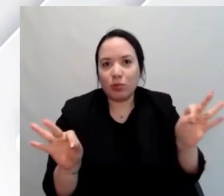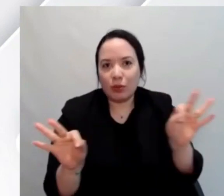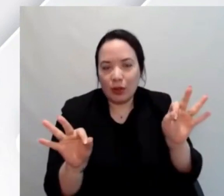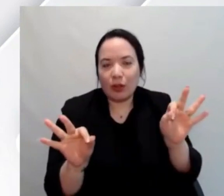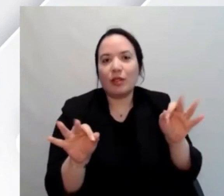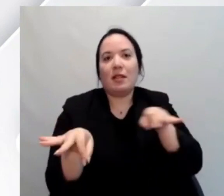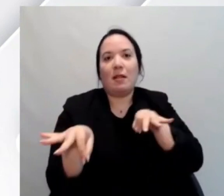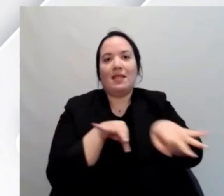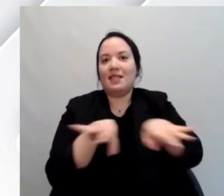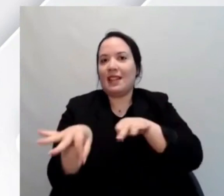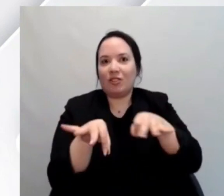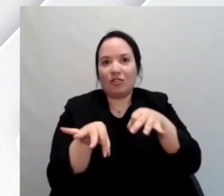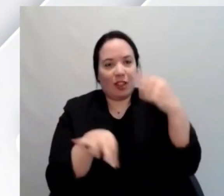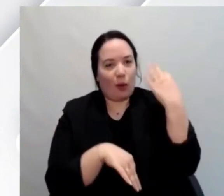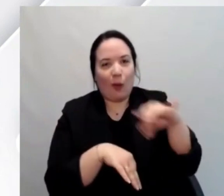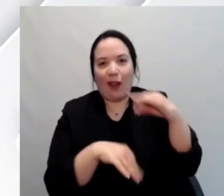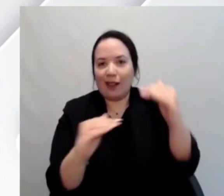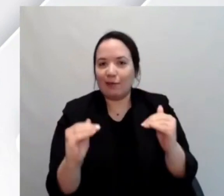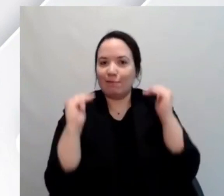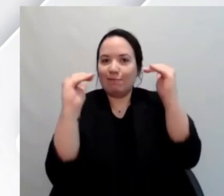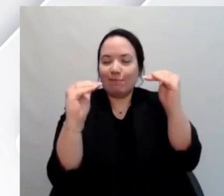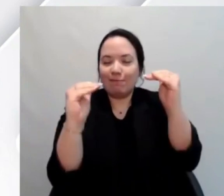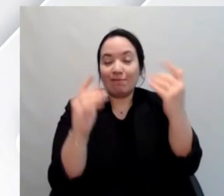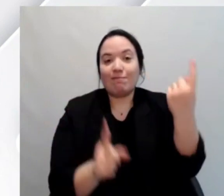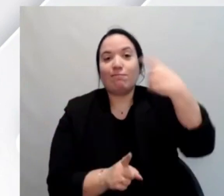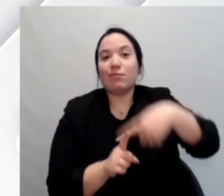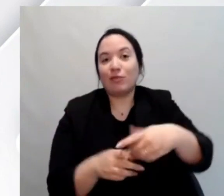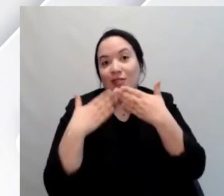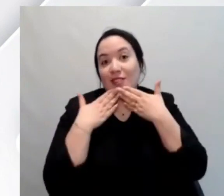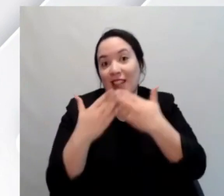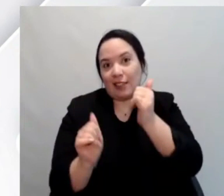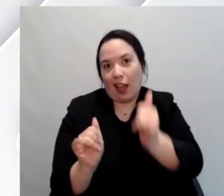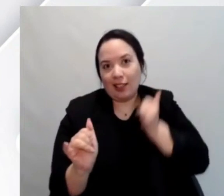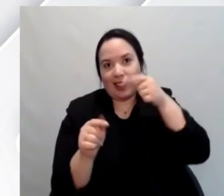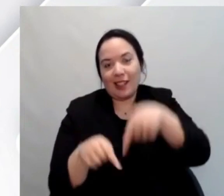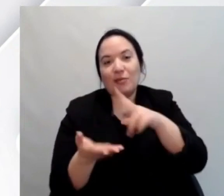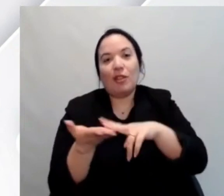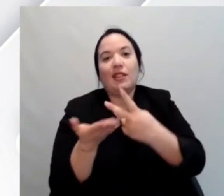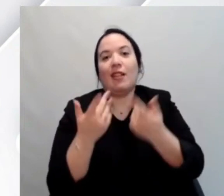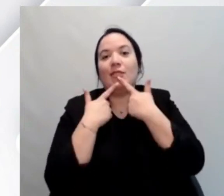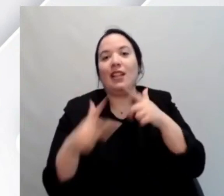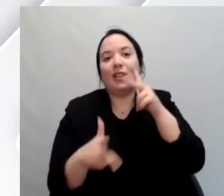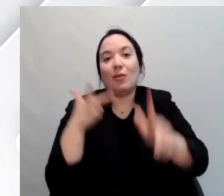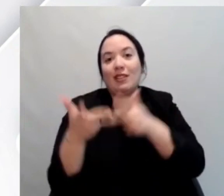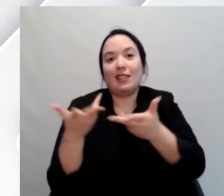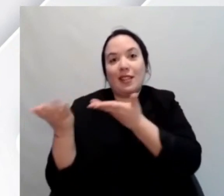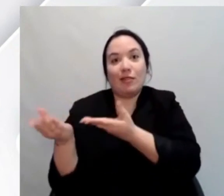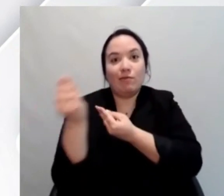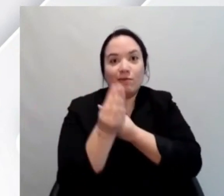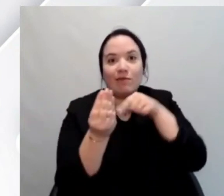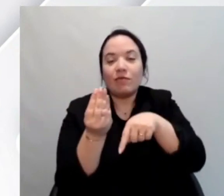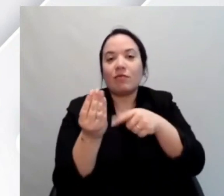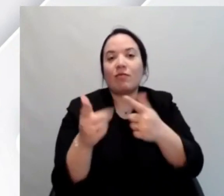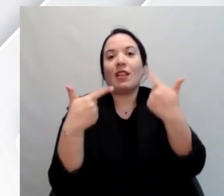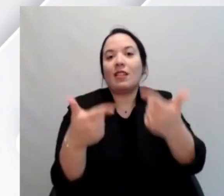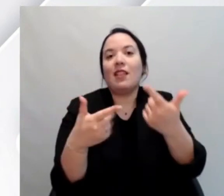una regia qualificata e ringrazio già anticipatamente le interpreti LIS che ci garantiscono